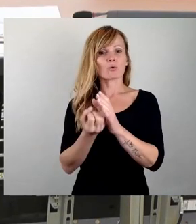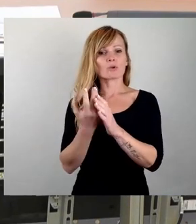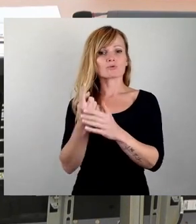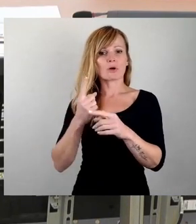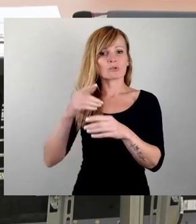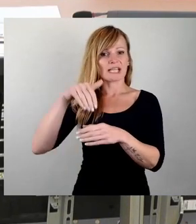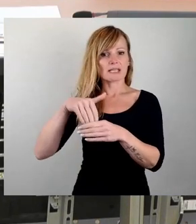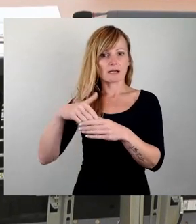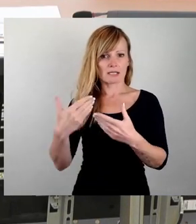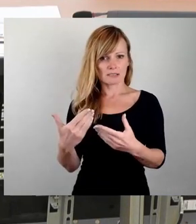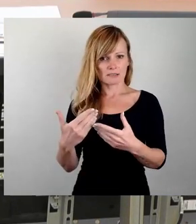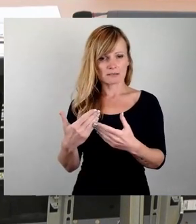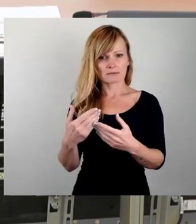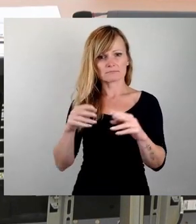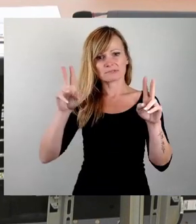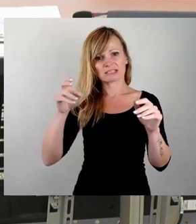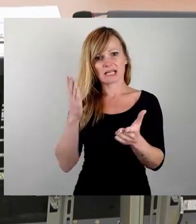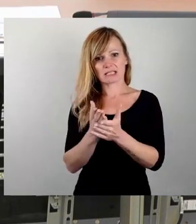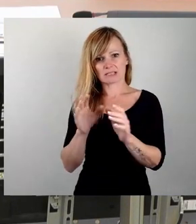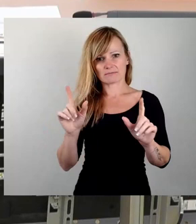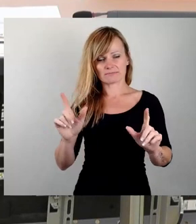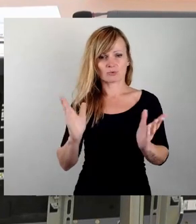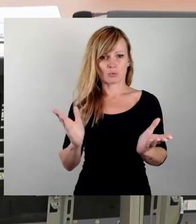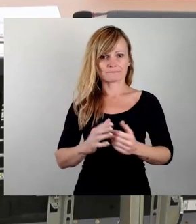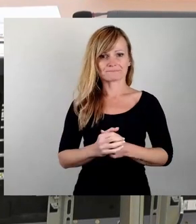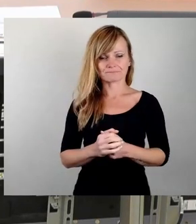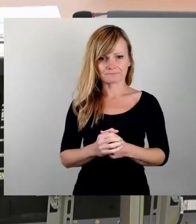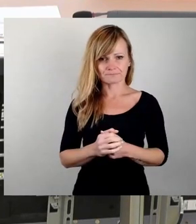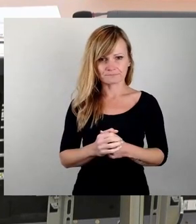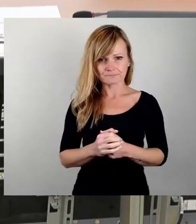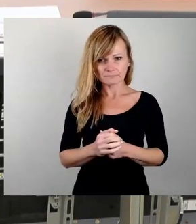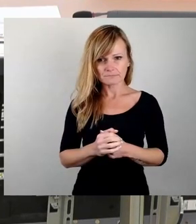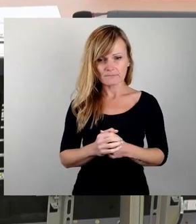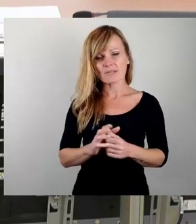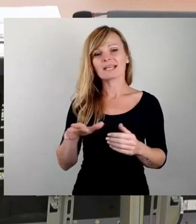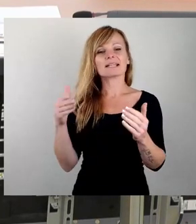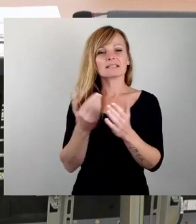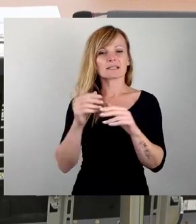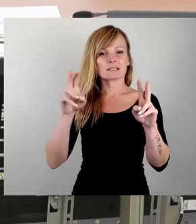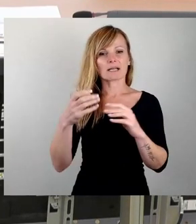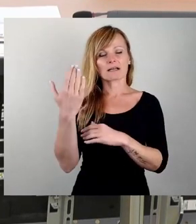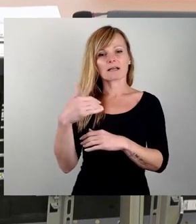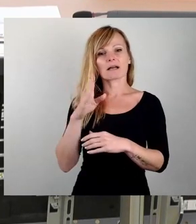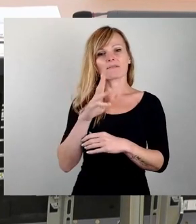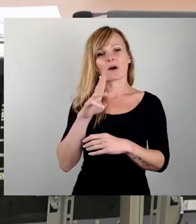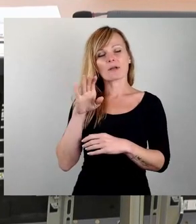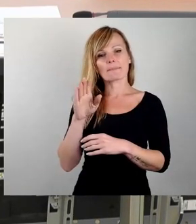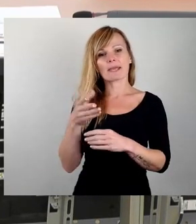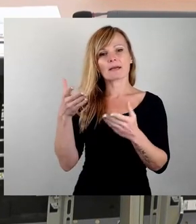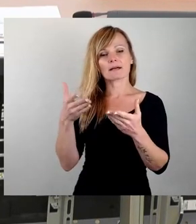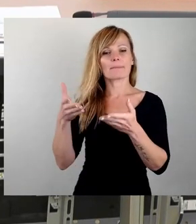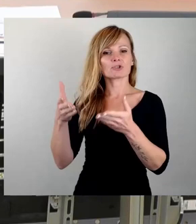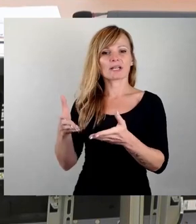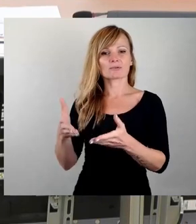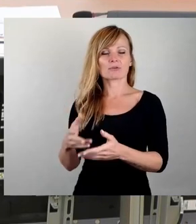werden. Zitat Ende. Die stammt aus einer Meldung des VEW-Bestattungseinrichtungen an den Rat der